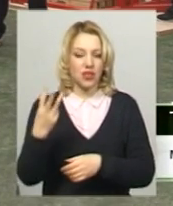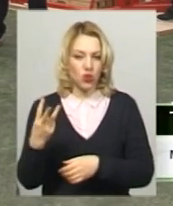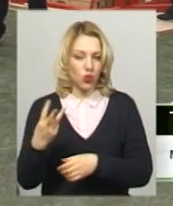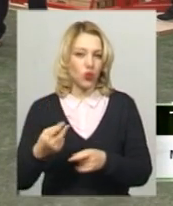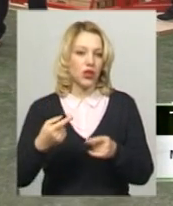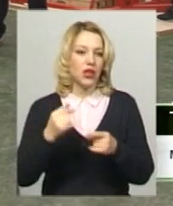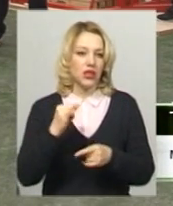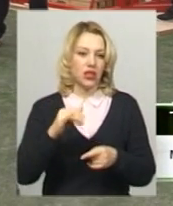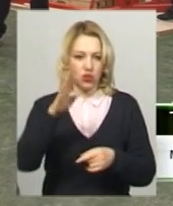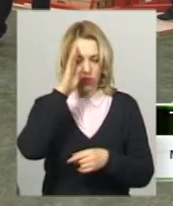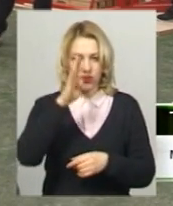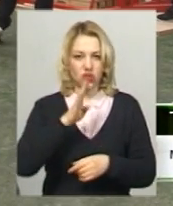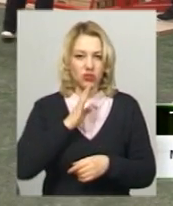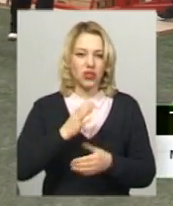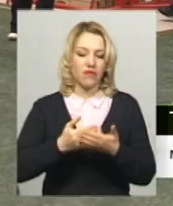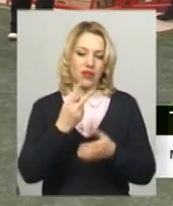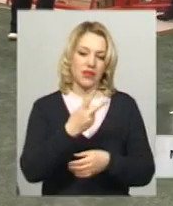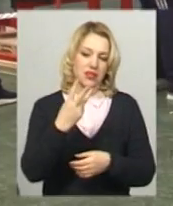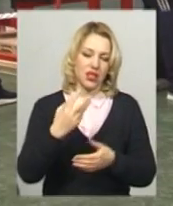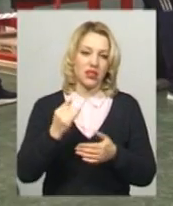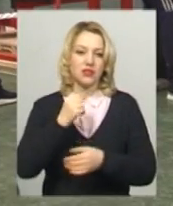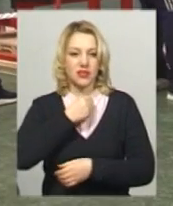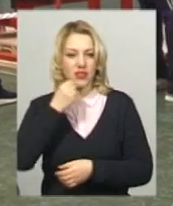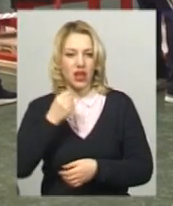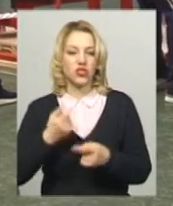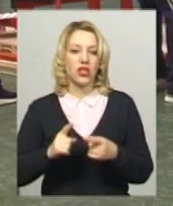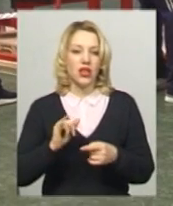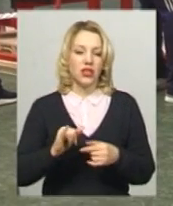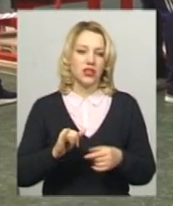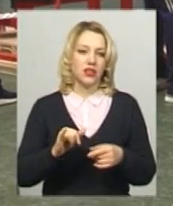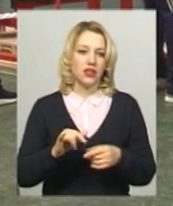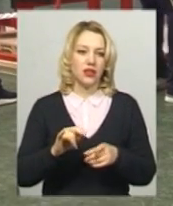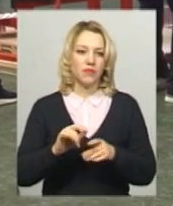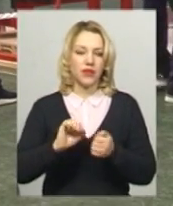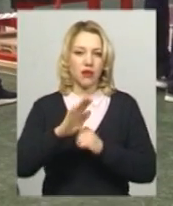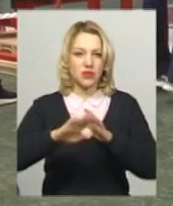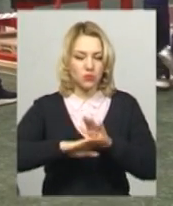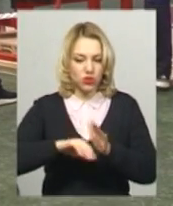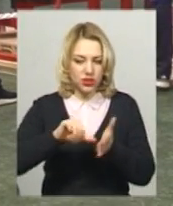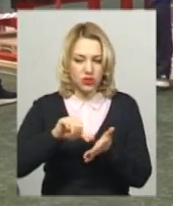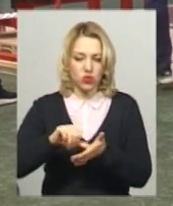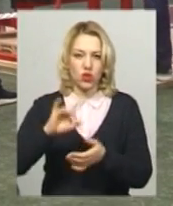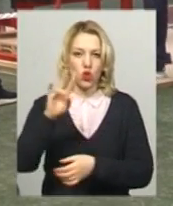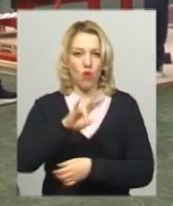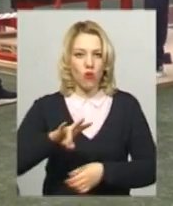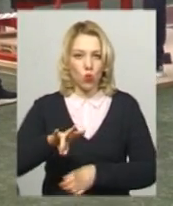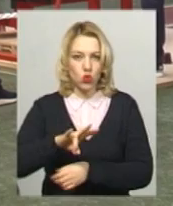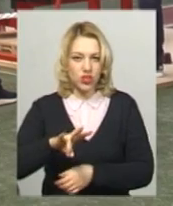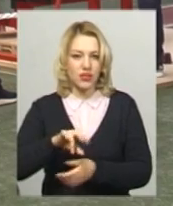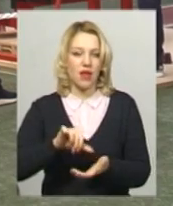та чоловіки, жінки від 23 і старші. Також участвують з Кам'яця-Подільського, з Нової Ушиці,